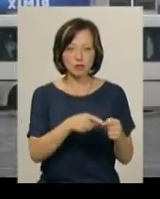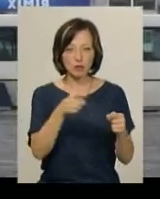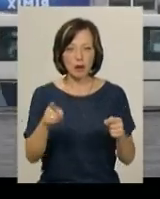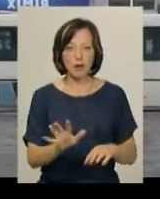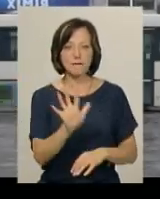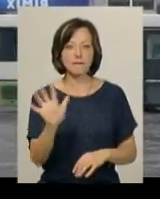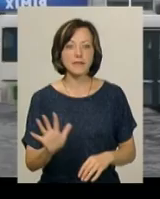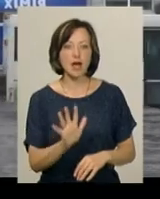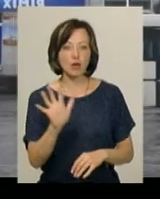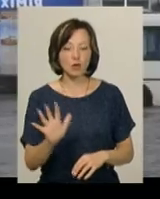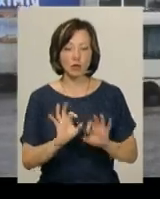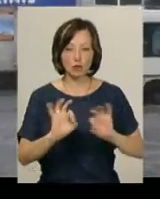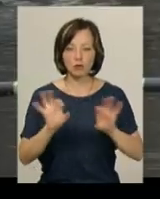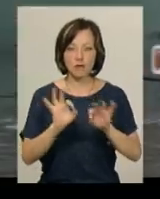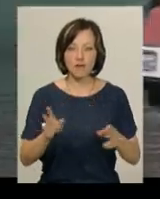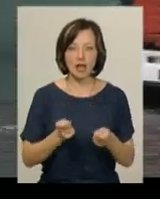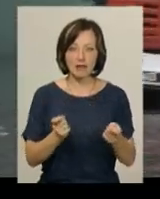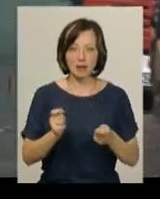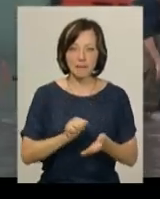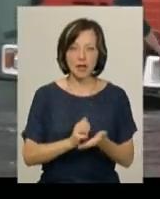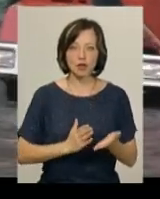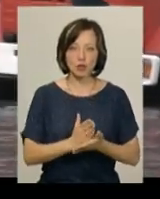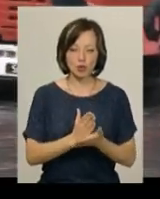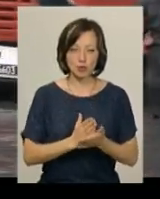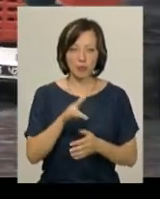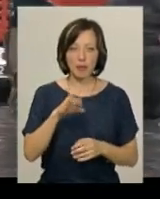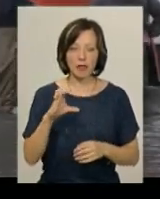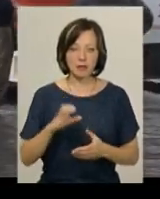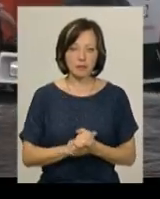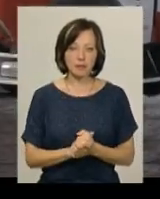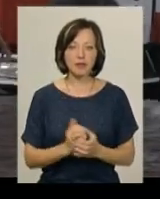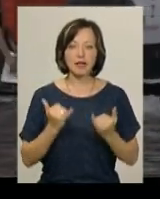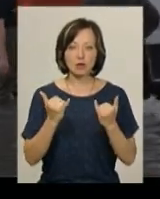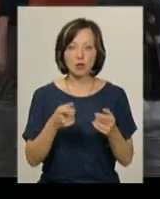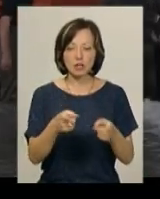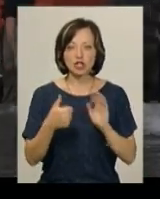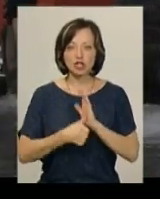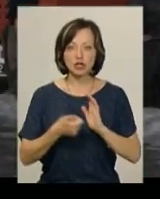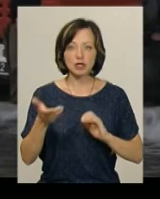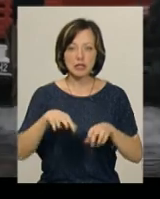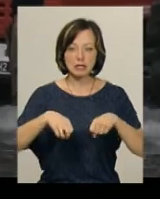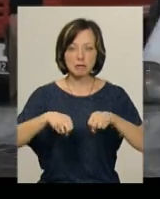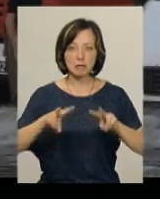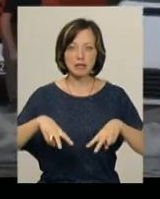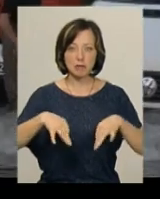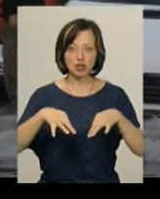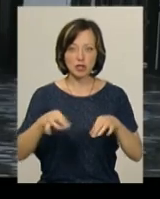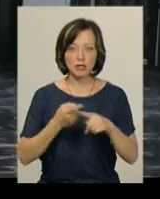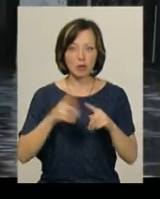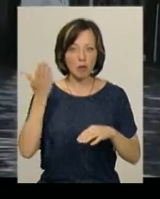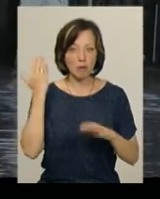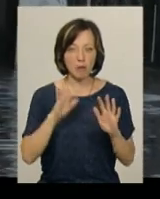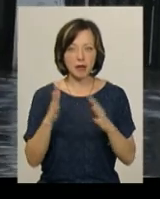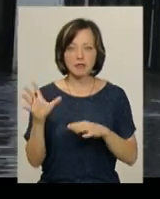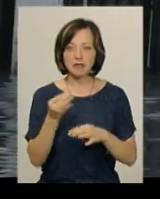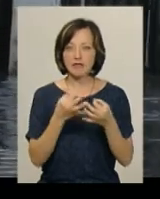5 годин, розповів керівник пресслужби обласного управління ДСНС Андрій Козак. Для цього залучили 6 спецмашин. На той момент це була вся